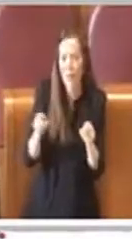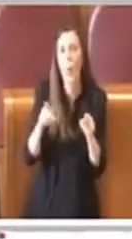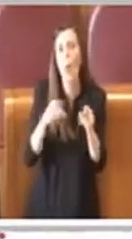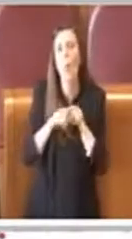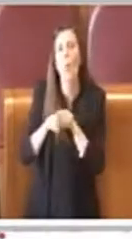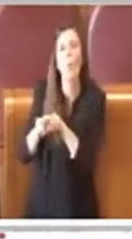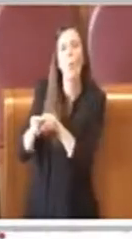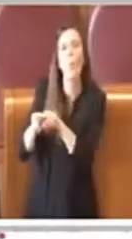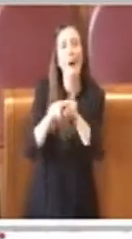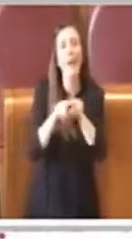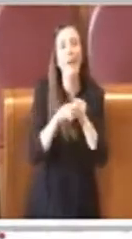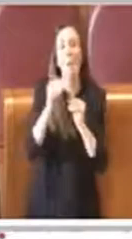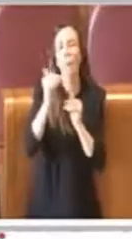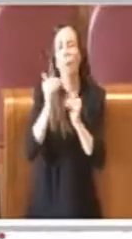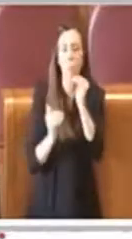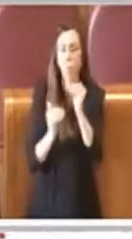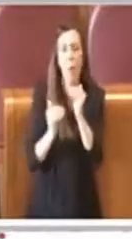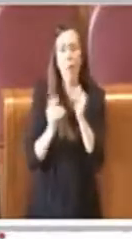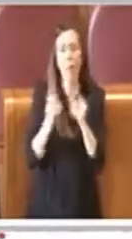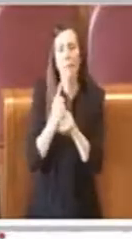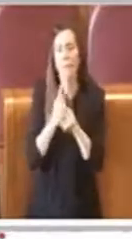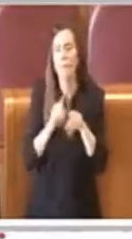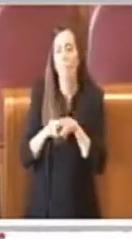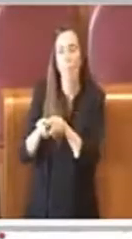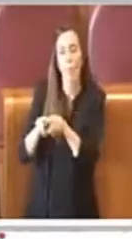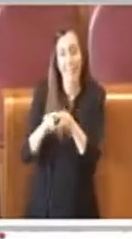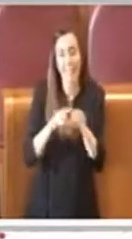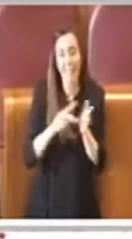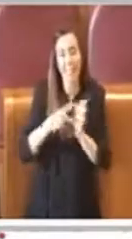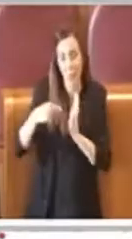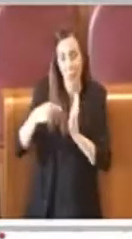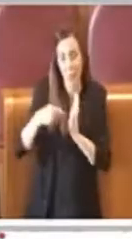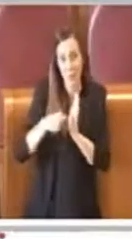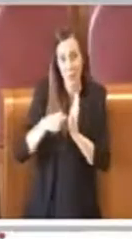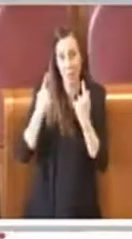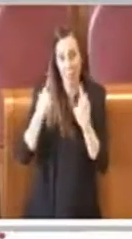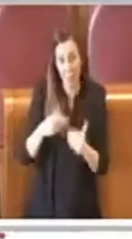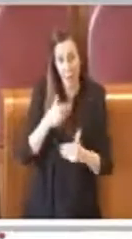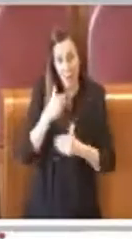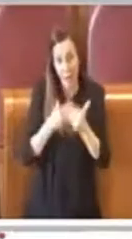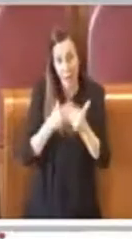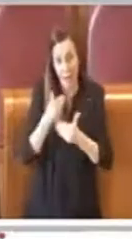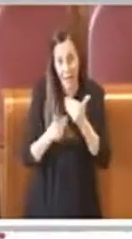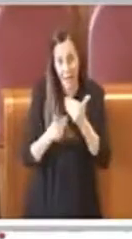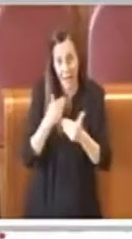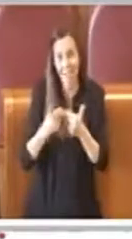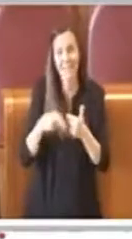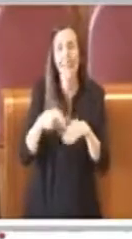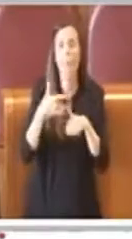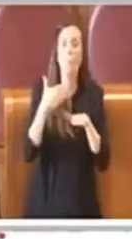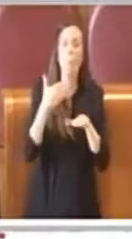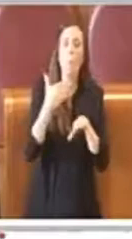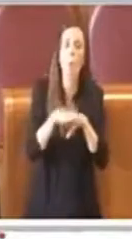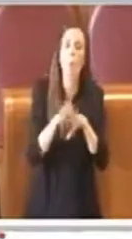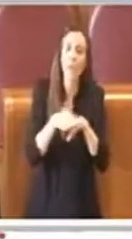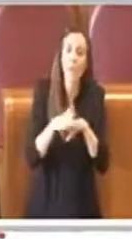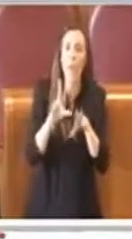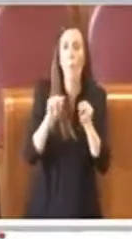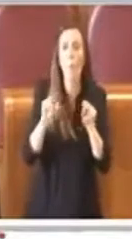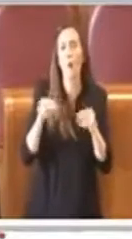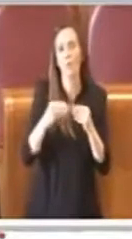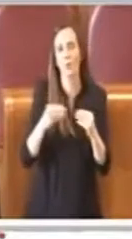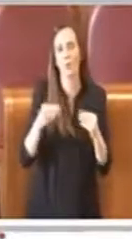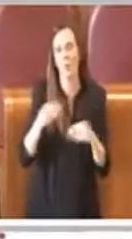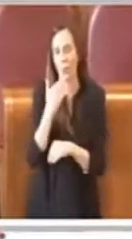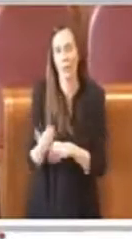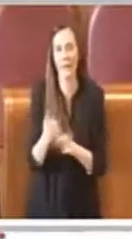e utilizzare diciamo le nuove tecnologie sicuramente per portare avanti questa modalità e questo nuovo strumento.